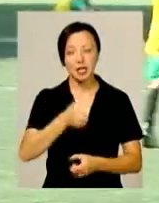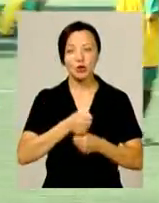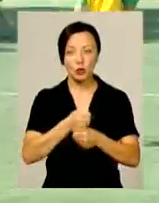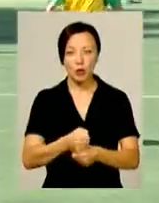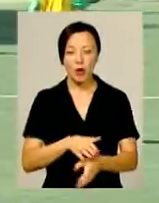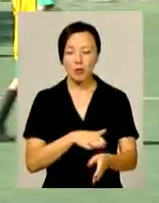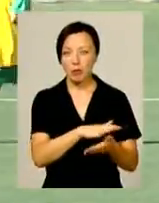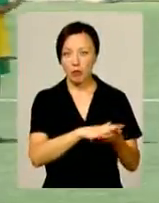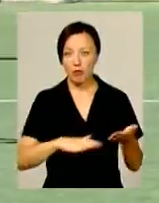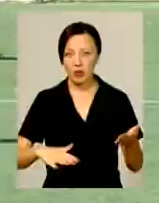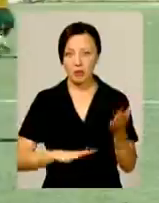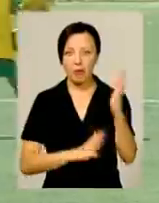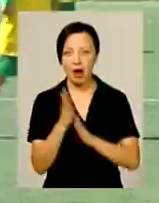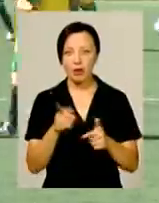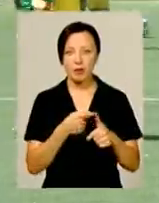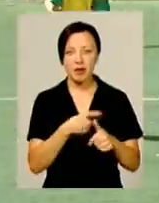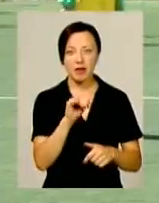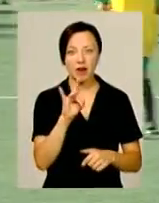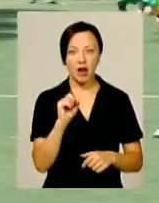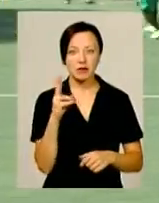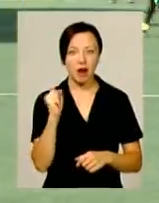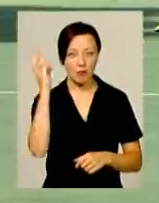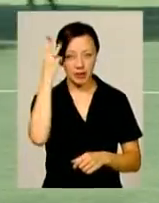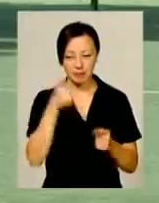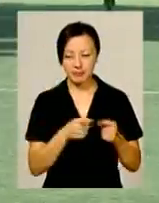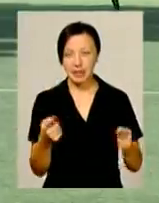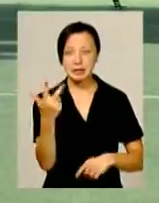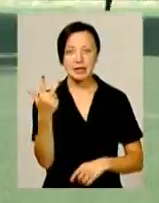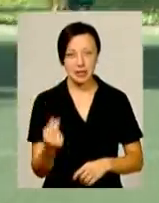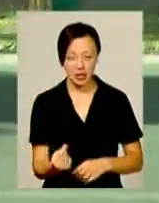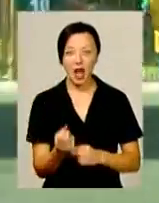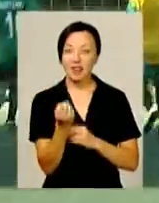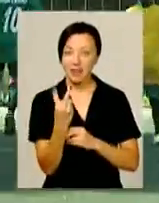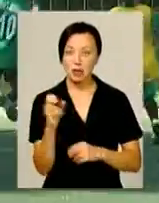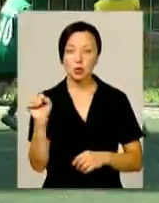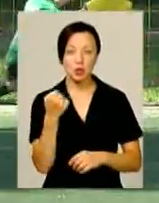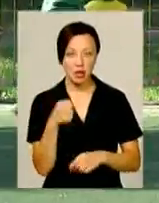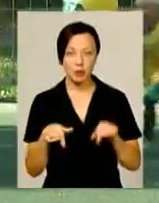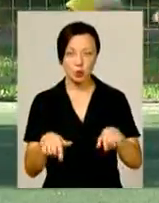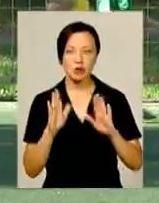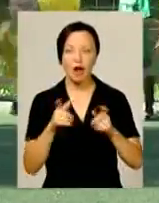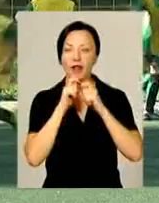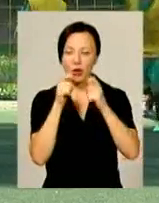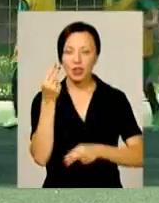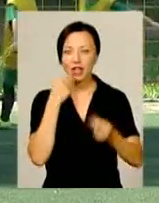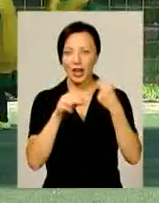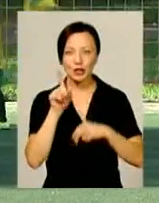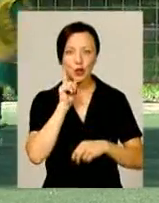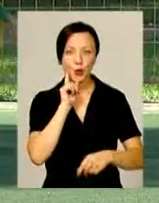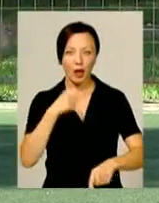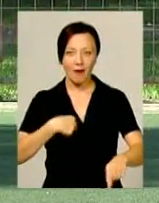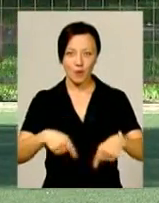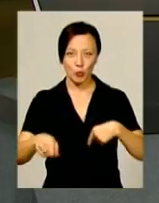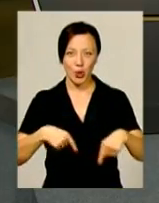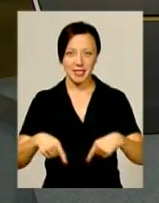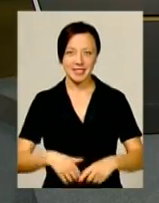проходитиме в парку імені Франка, що в обласному центрі протягом трьох днів. І вже 12 серпня тут нагородять найкращих юних футболістів.